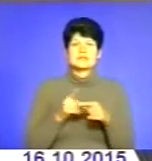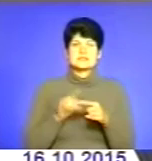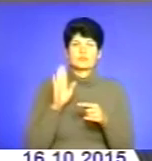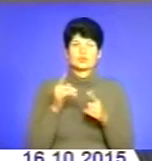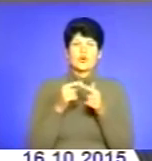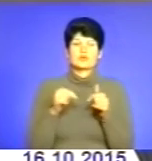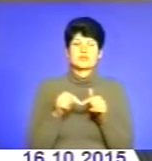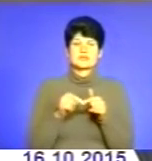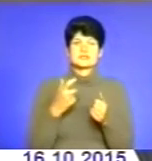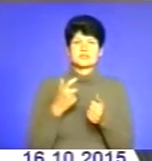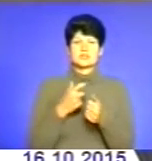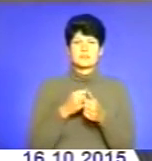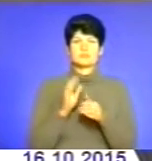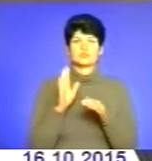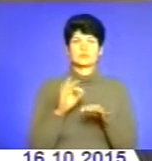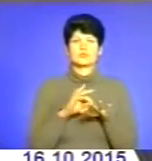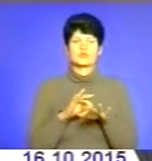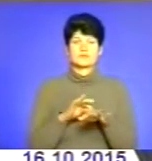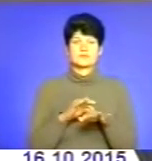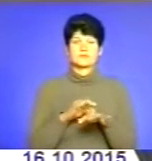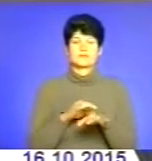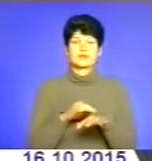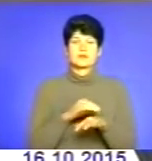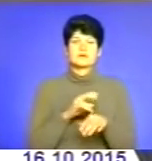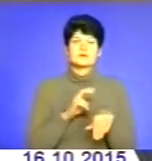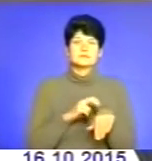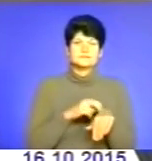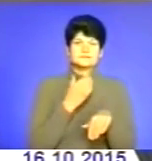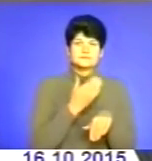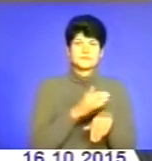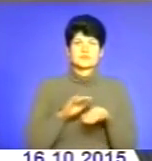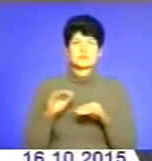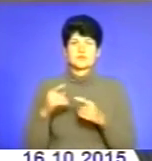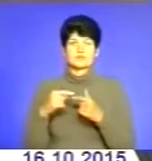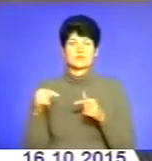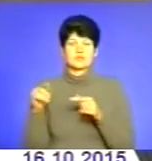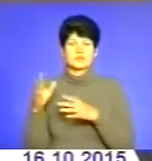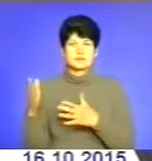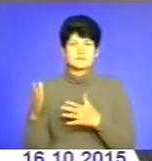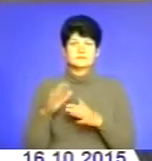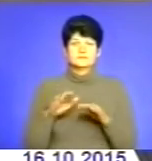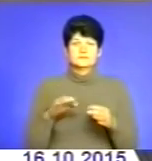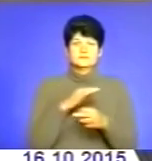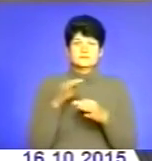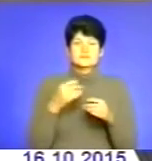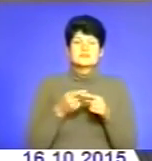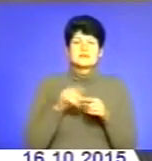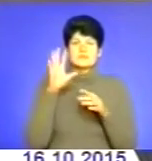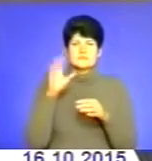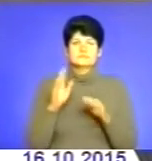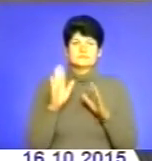самого щеплення, буде проводитися чи то в лікарській амбулаторії, чи то в дитячій поліклініці, чи то в дитячій консультації. Це все буде